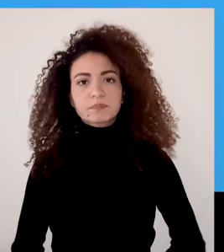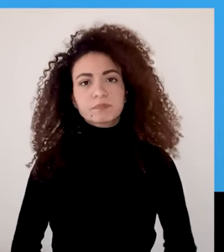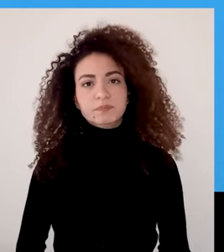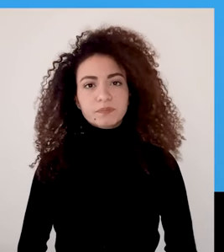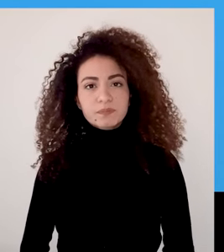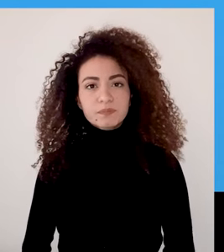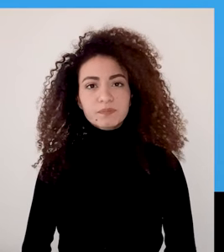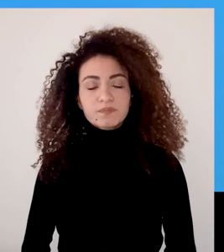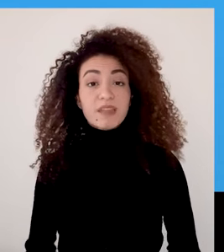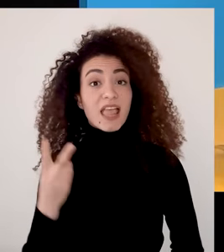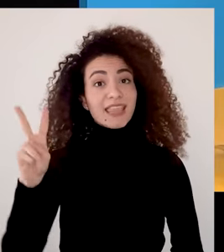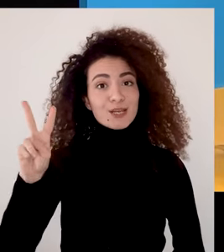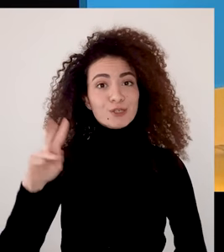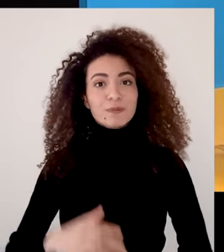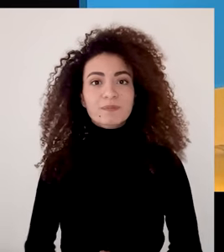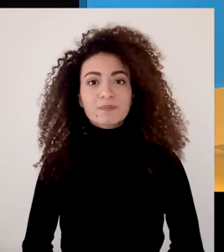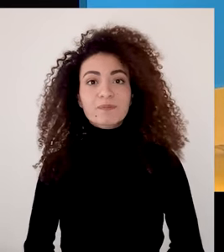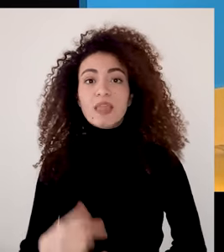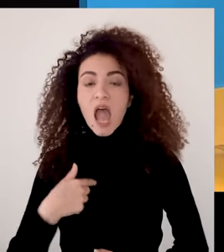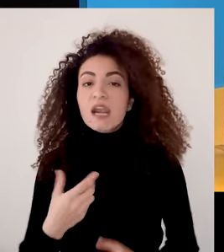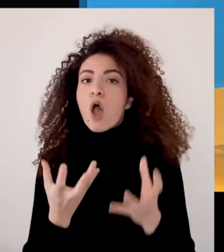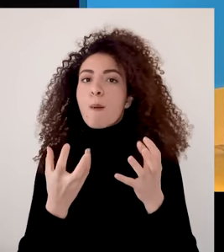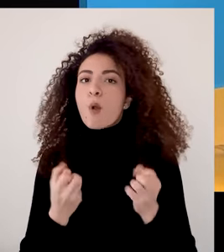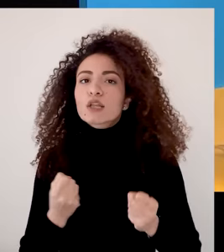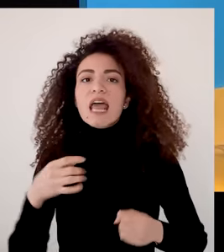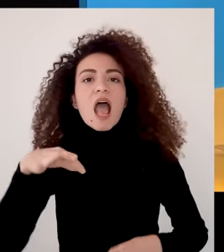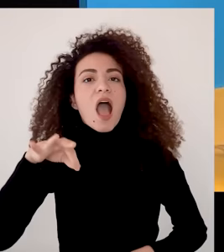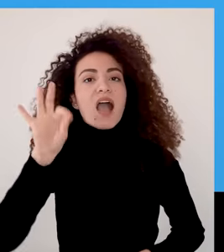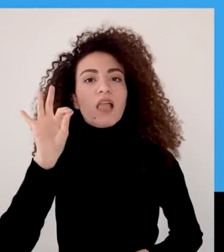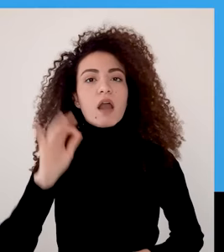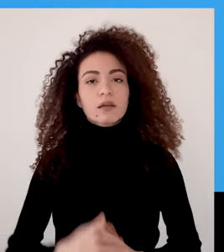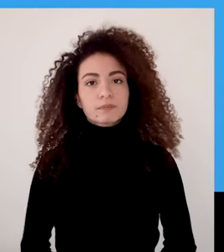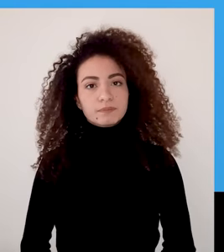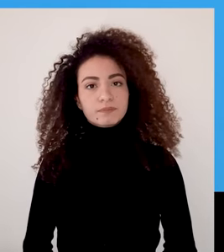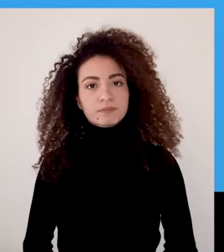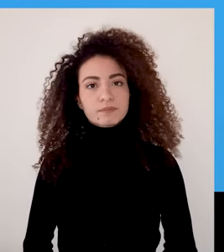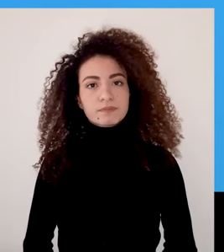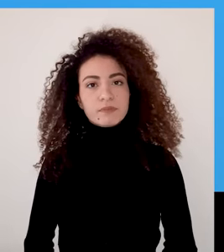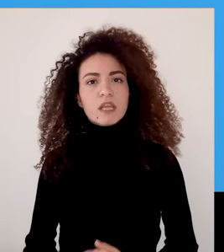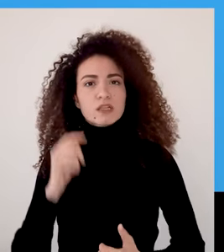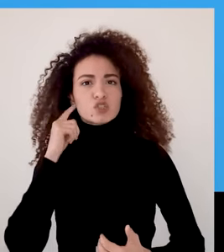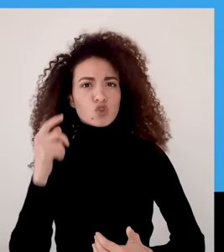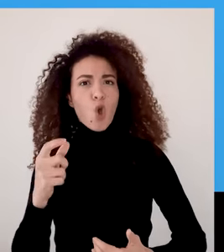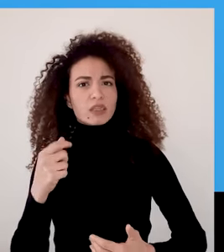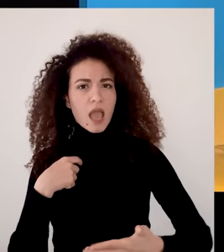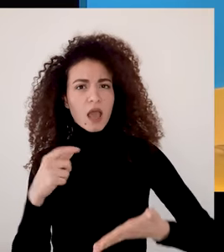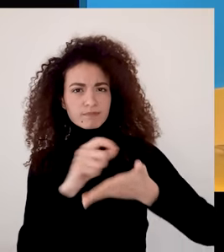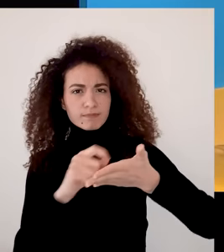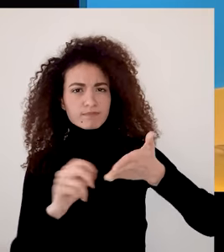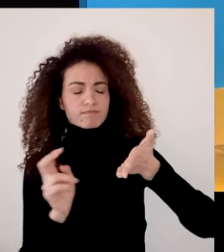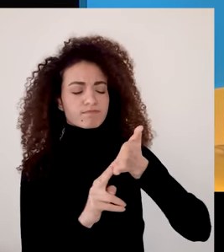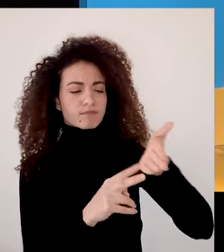الناقض الداخلي ثانيا يمكنني أن أختار من بعد أخذ المسافة اللازمة من الصوت